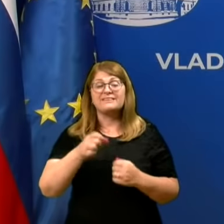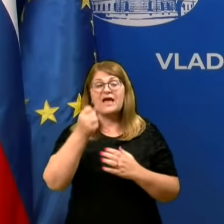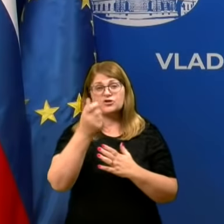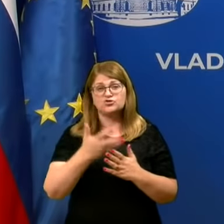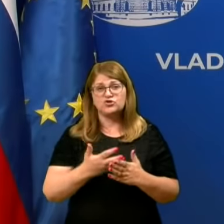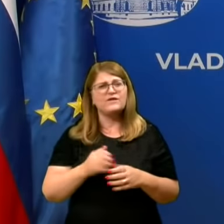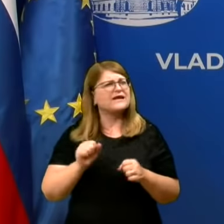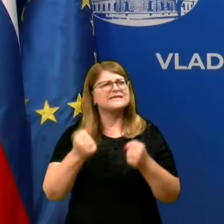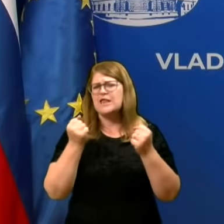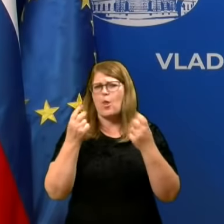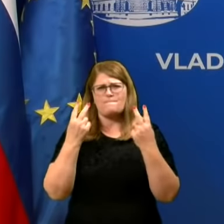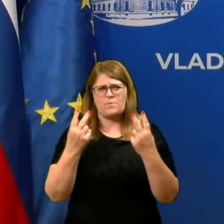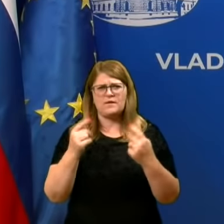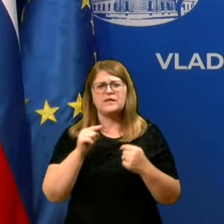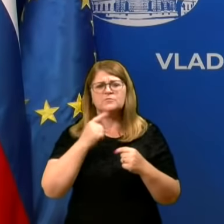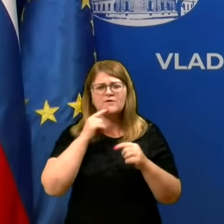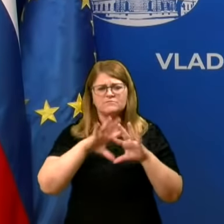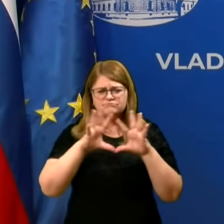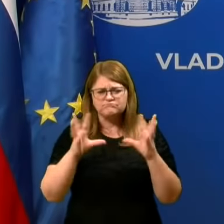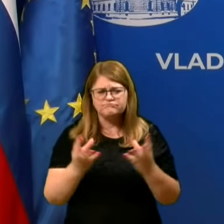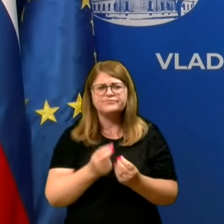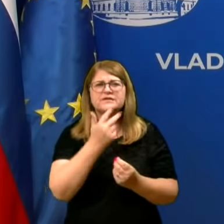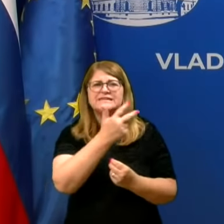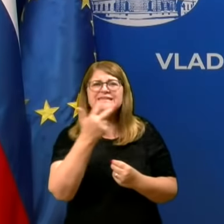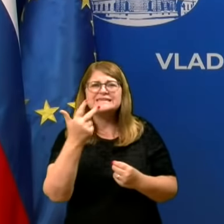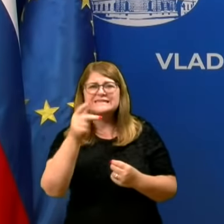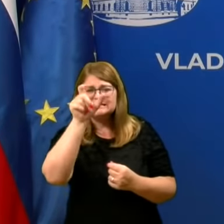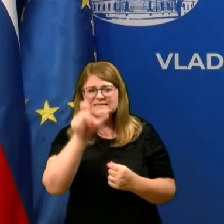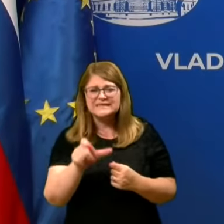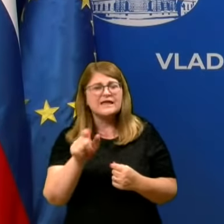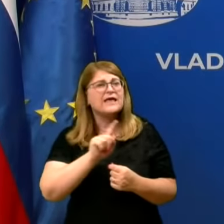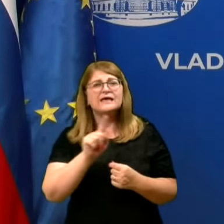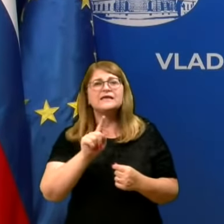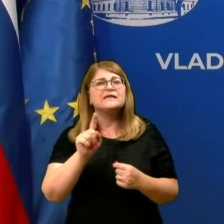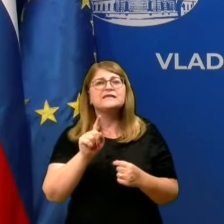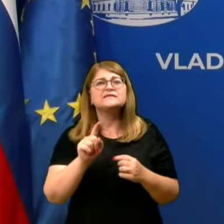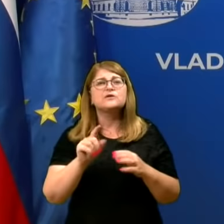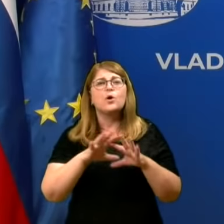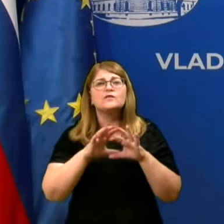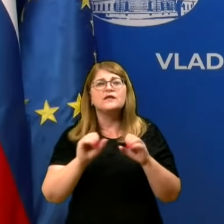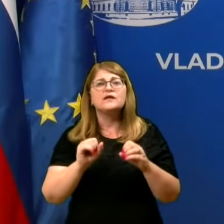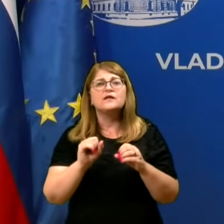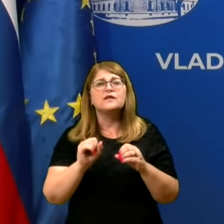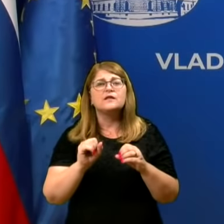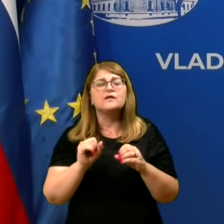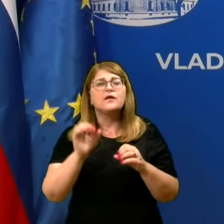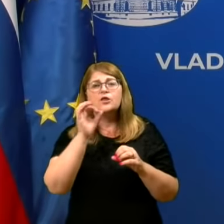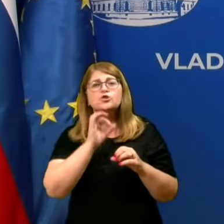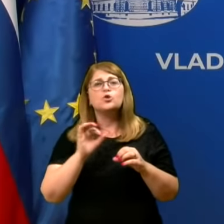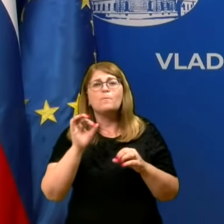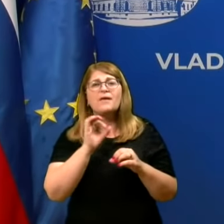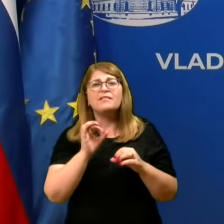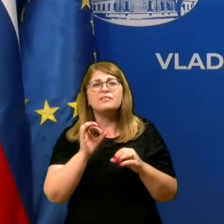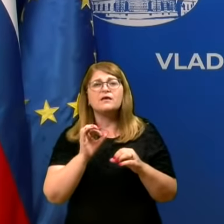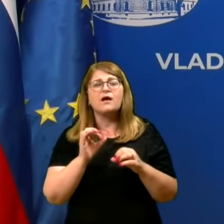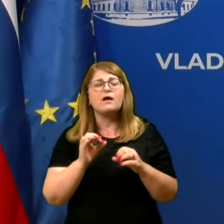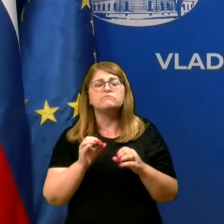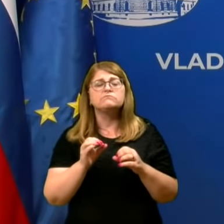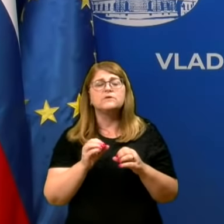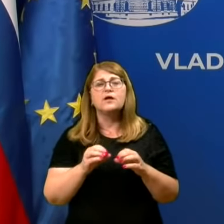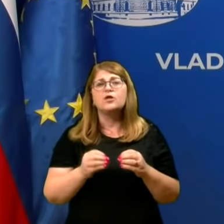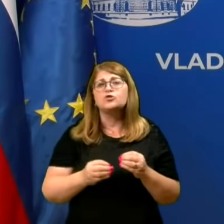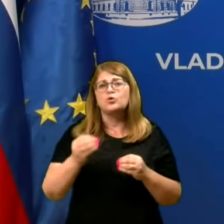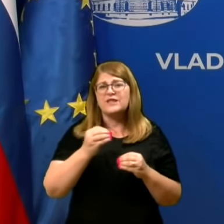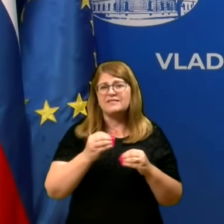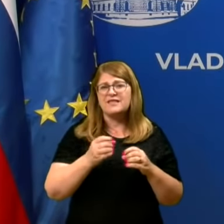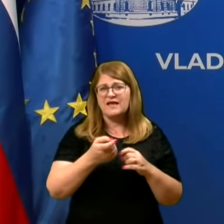je zelo pomembna. To so 33 primirov, ki niso generirali nobenega dodatnega primira, zato, ker so bi identificirani predhodno